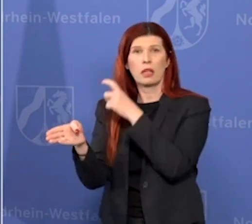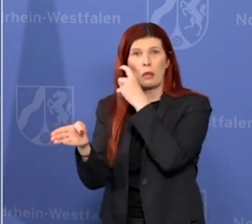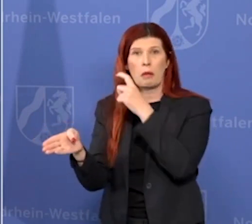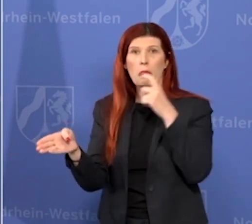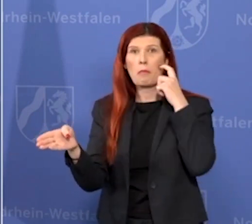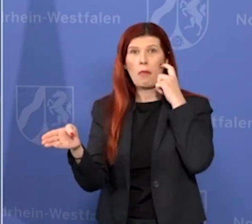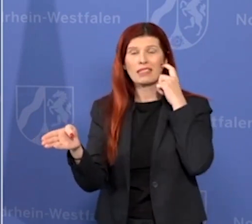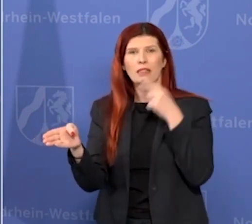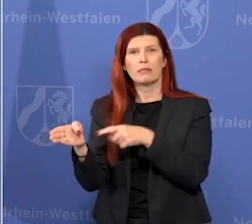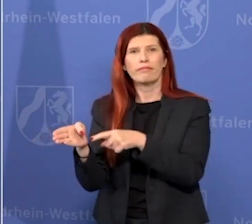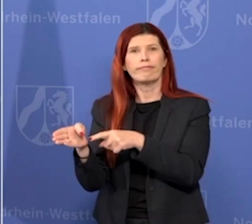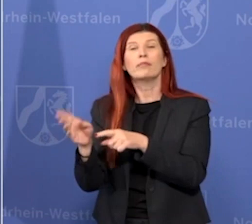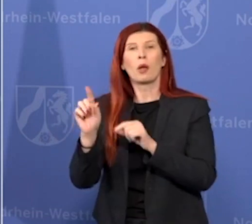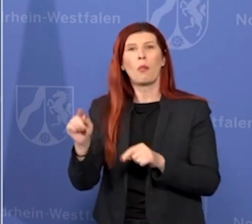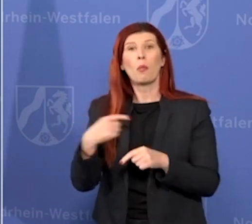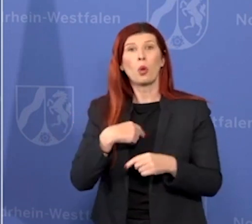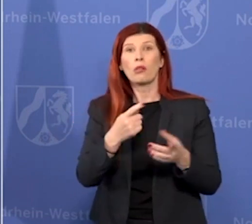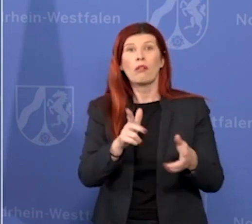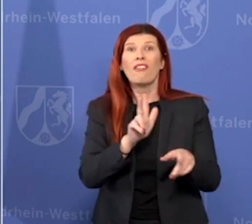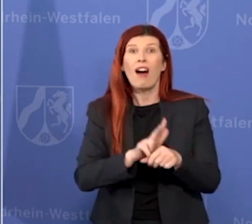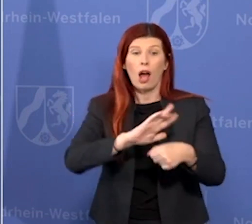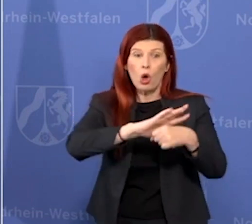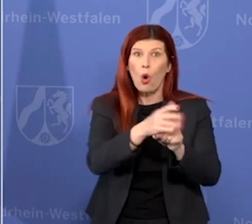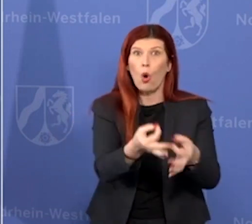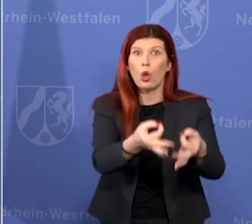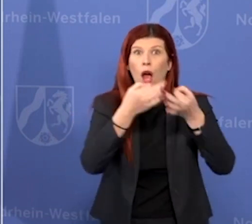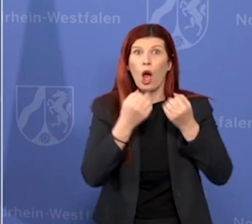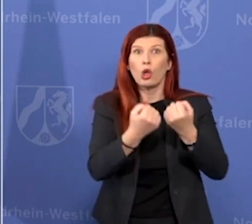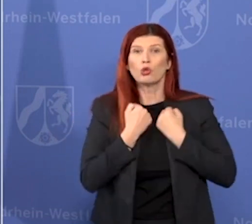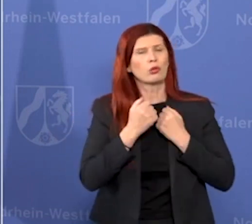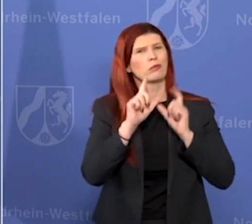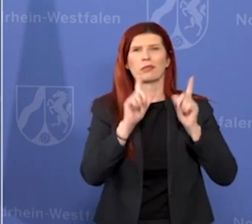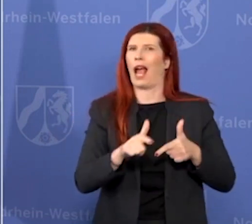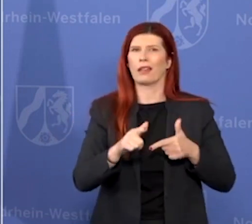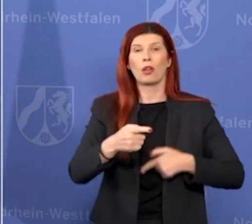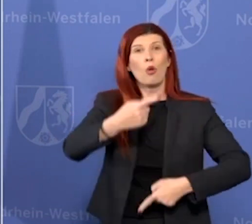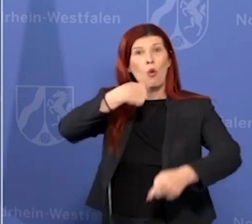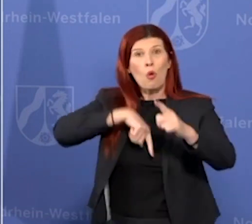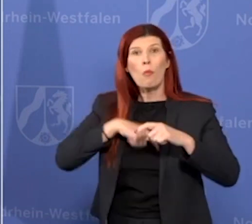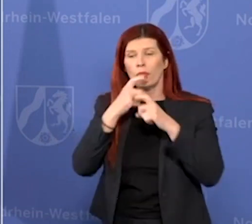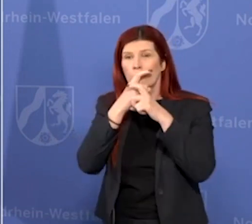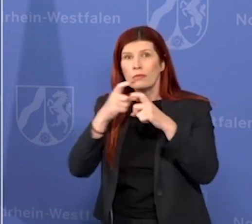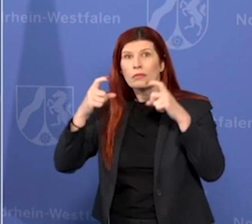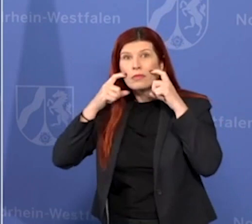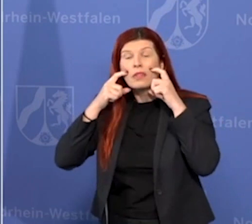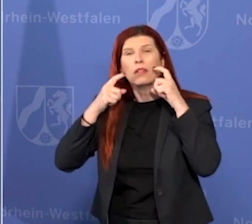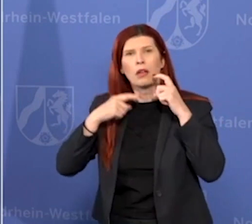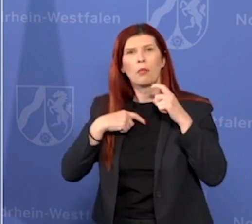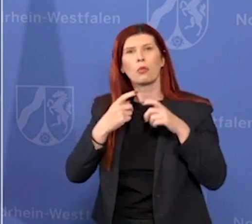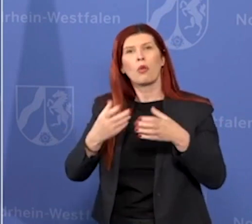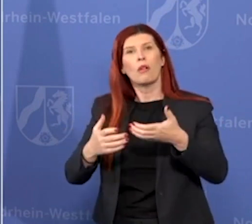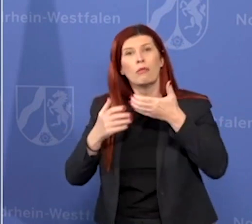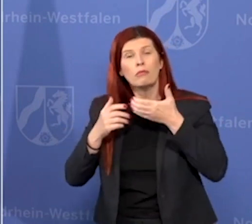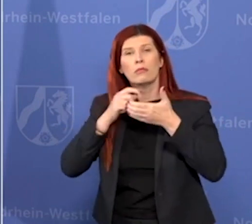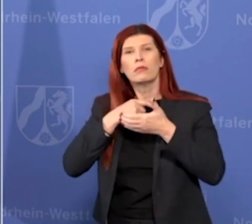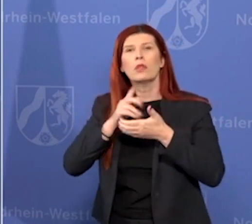sozusagen die anderen vor dem Träger schützen. Weil jeder von uns, wenn er spricht, wenn er hustet, tatsächlich